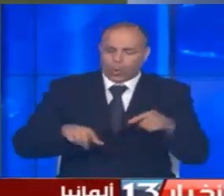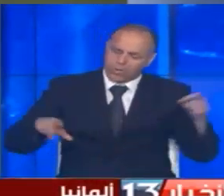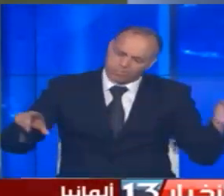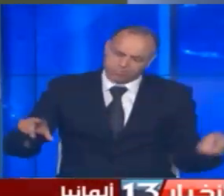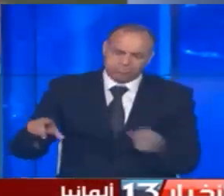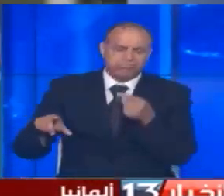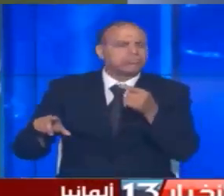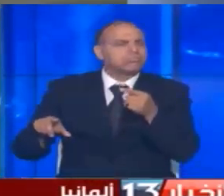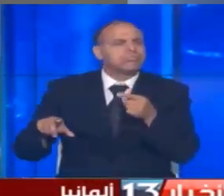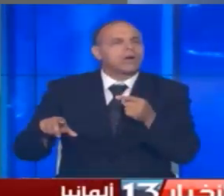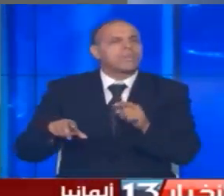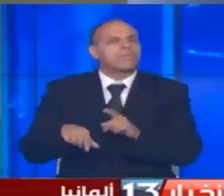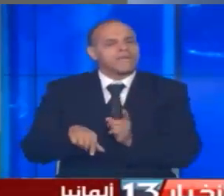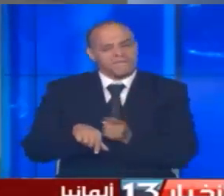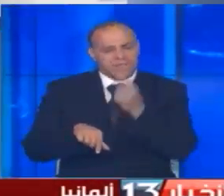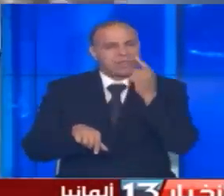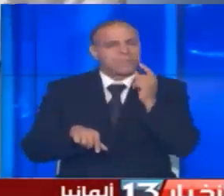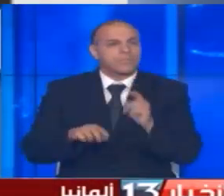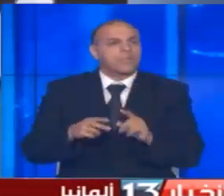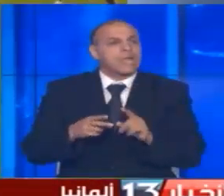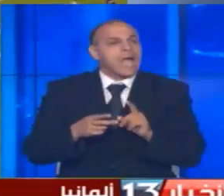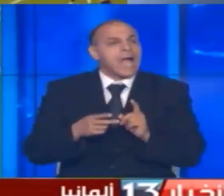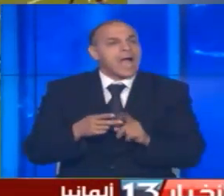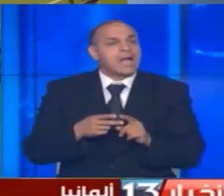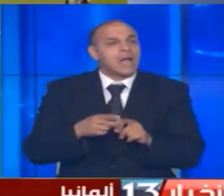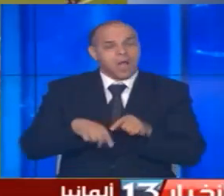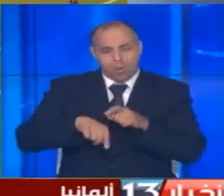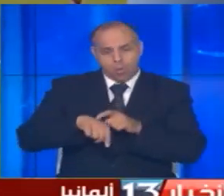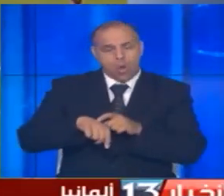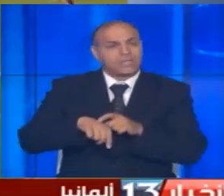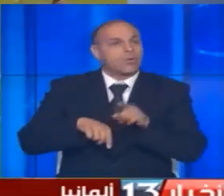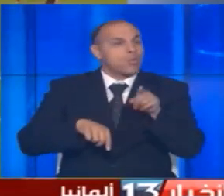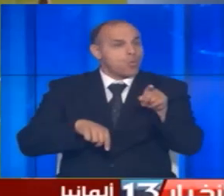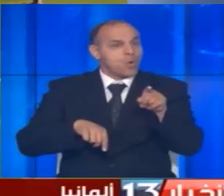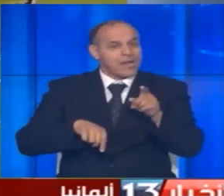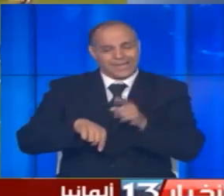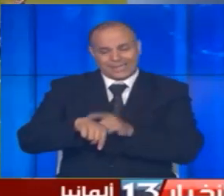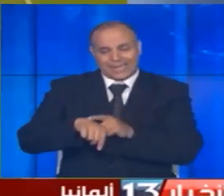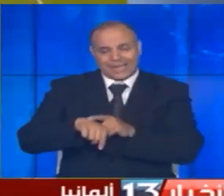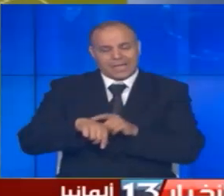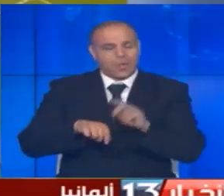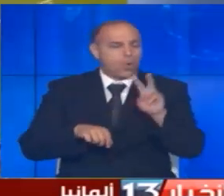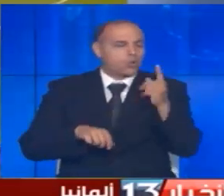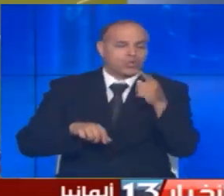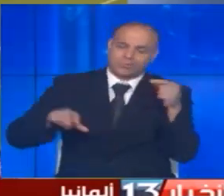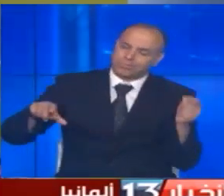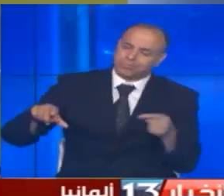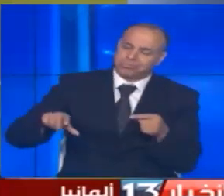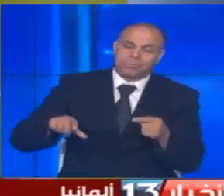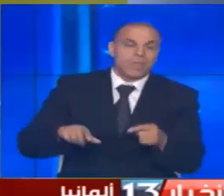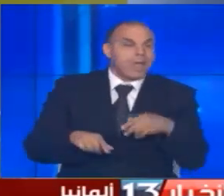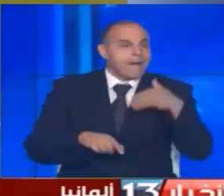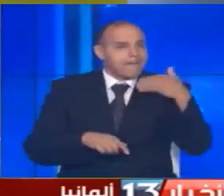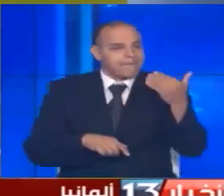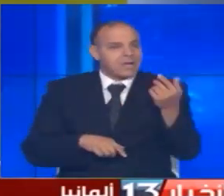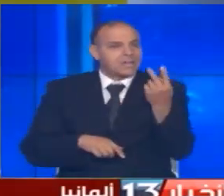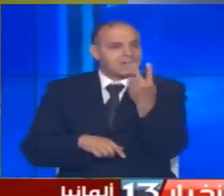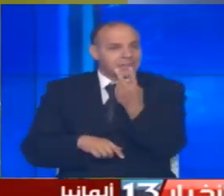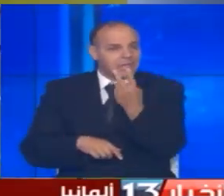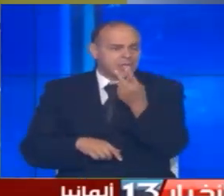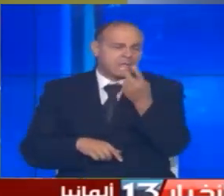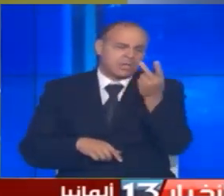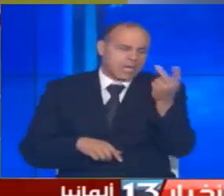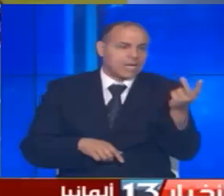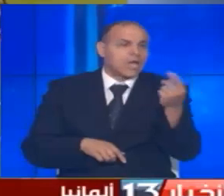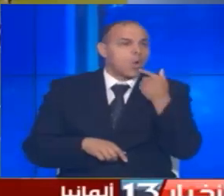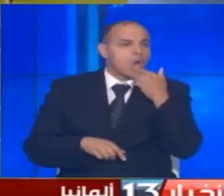المنافس يكون الدولي البولوني لفندوفسكي على موعد مع الشباك منذ دقيقة الحد والعشرين مضيفاً بعد ذلك هدفين آخرين